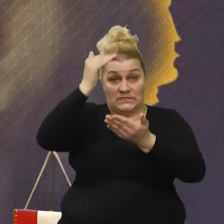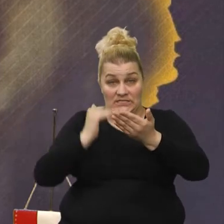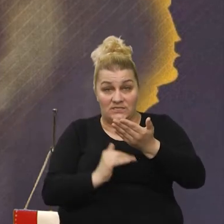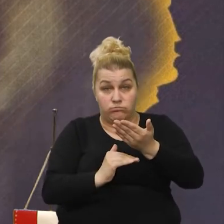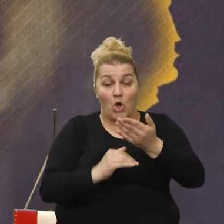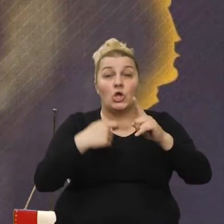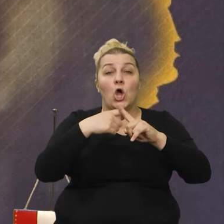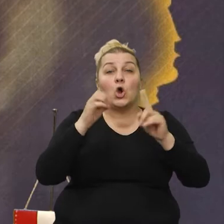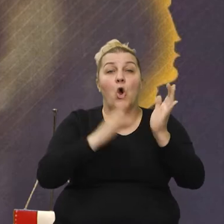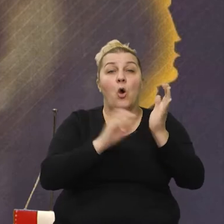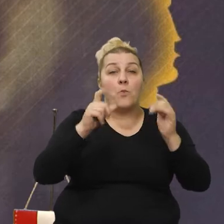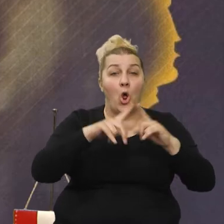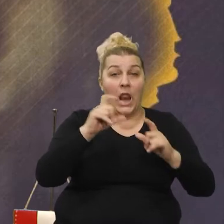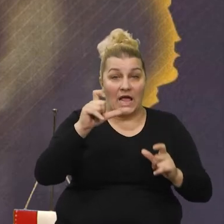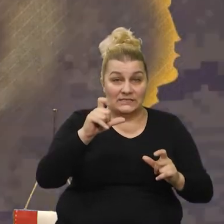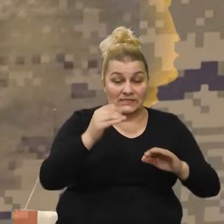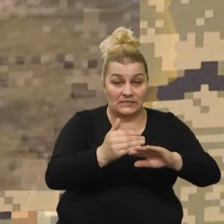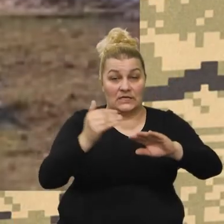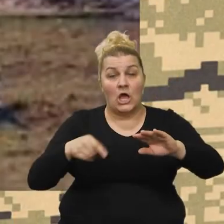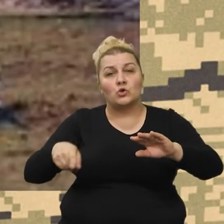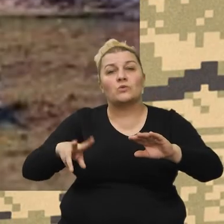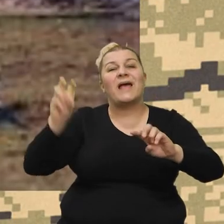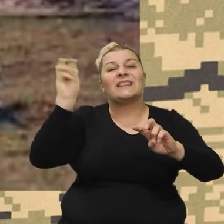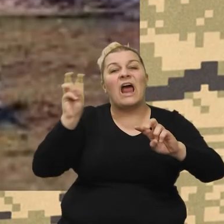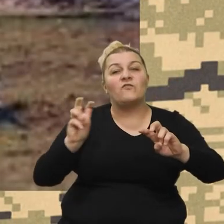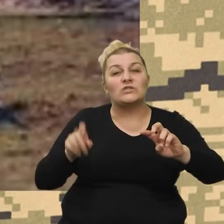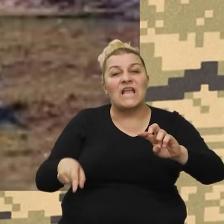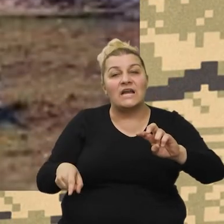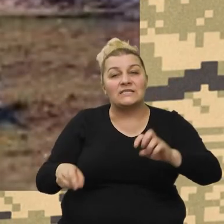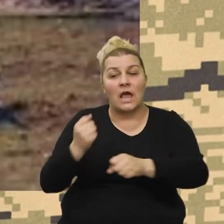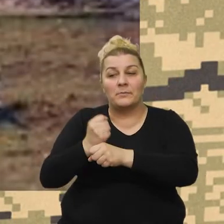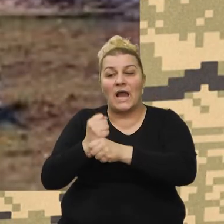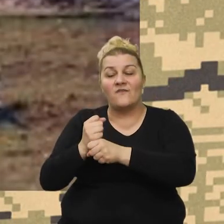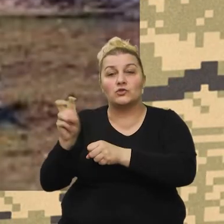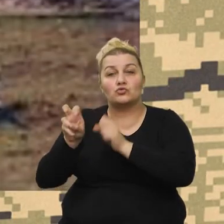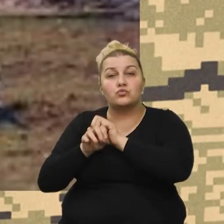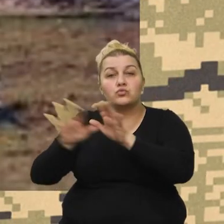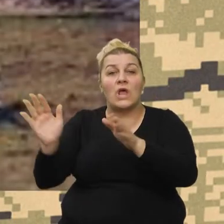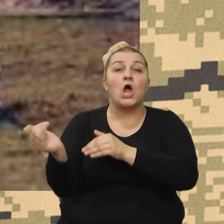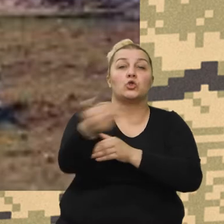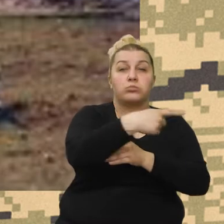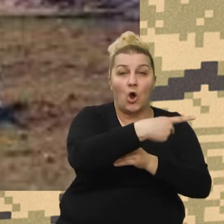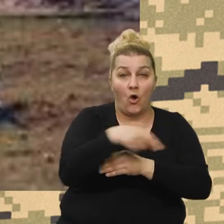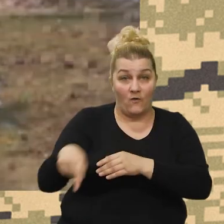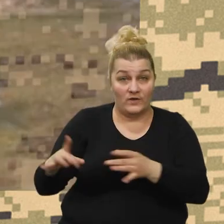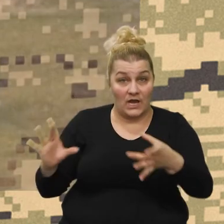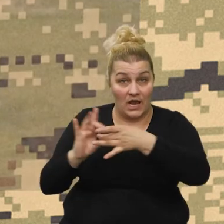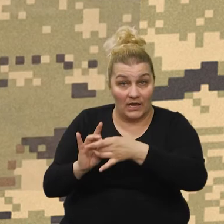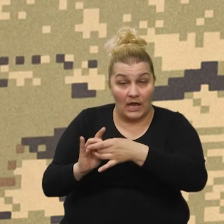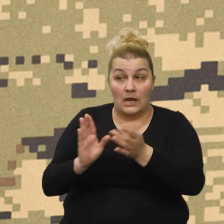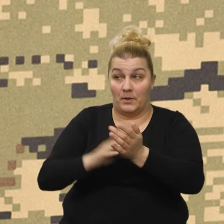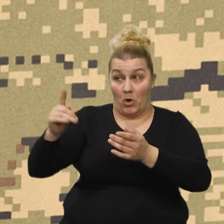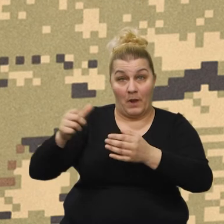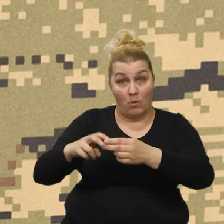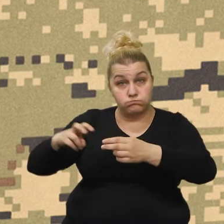komolac. U tom komolicu je trafostanica koja napaja strujom Dubrovnik. Čim su se oni makli na ostojanje da ne mogu